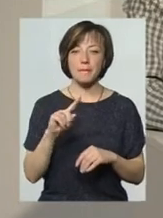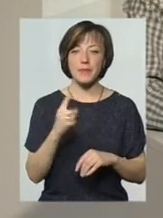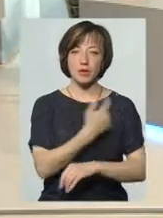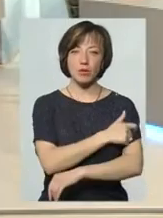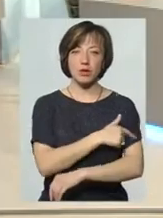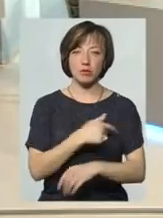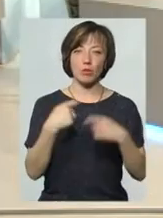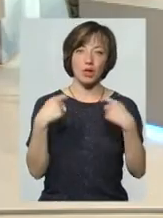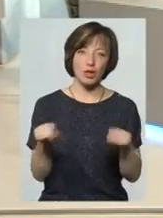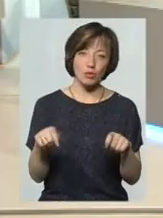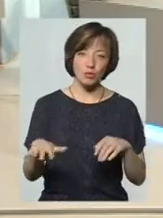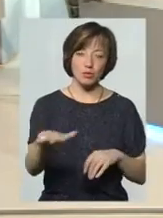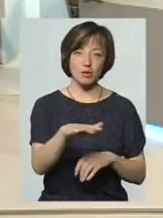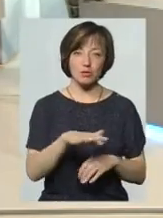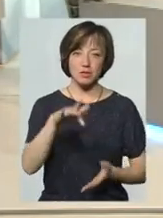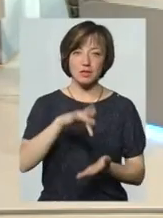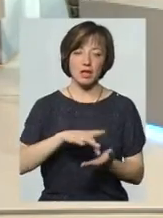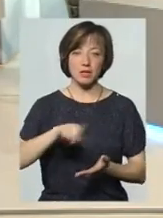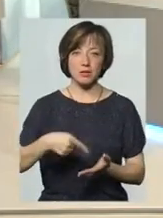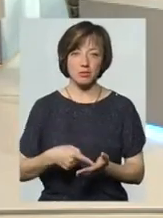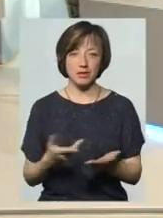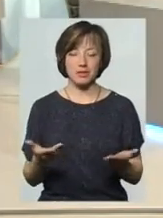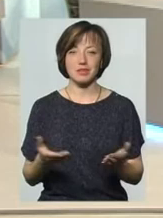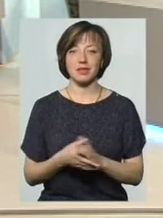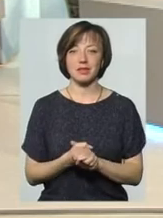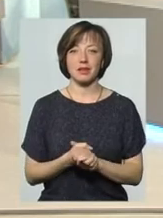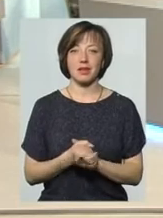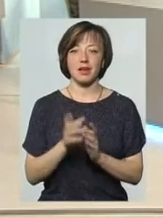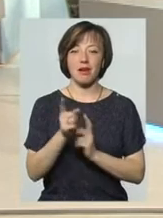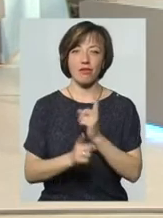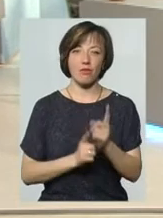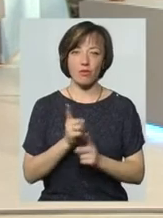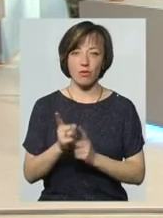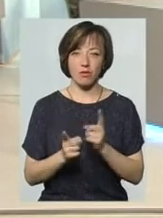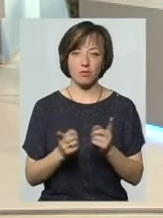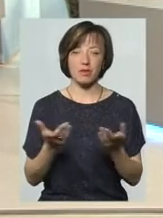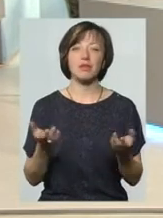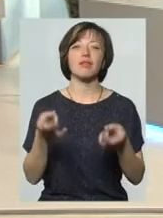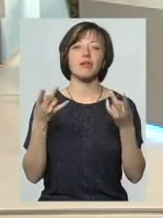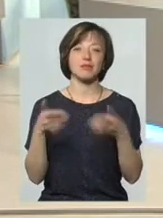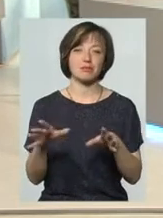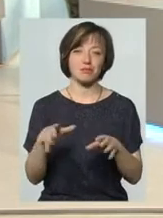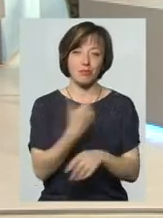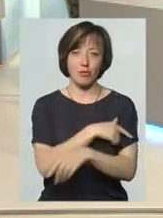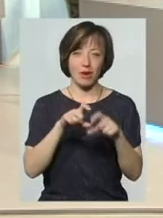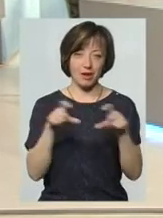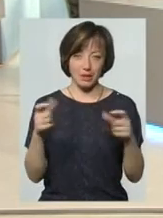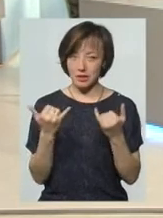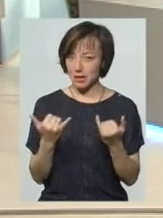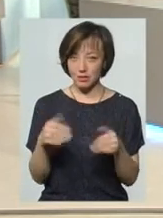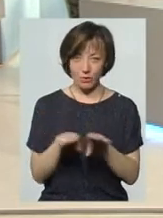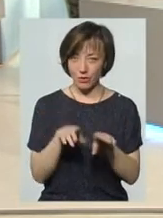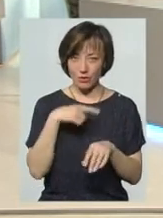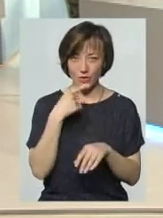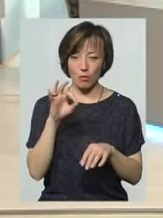поліклініку продадуть, приміщення в центрі місті, реформа, нашу нам та поліклініка. Вже зараз подібне